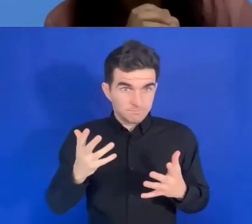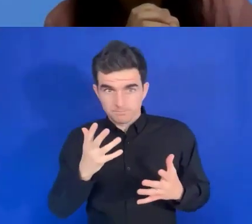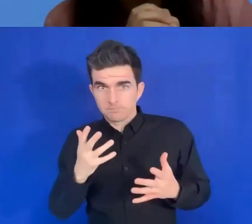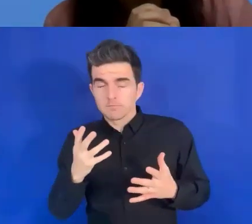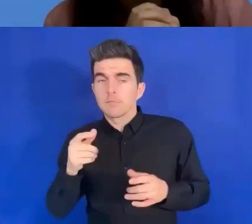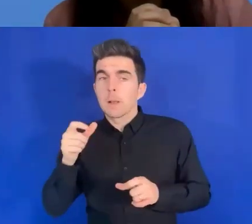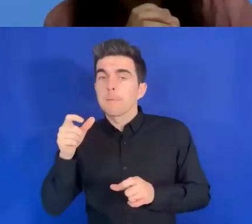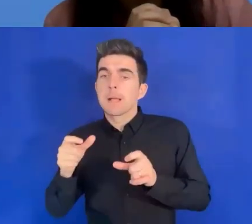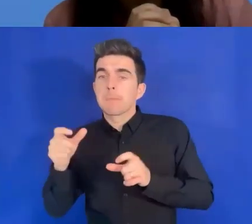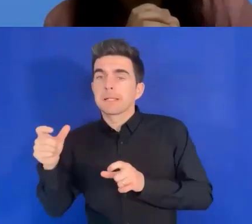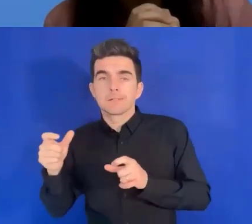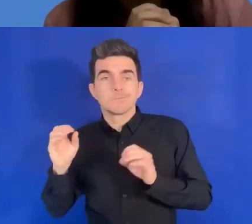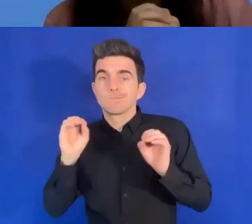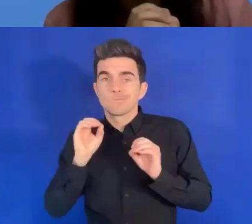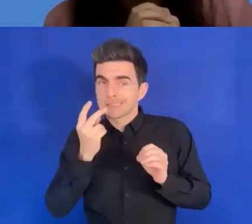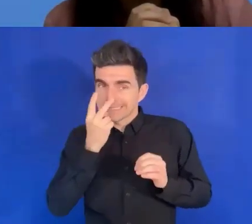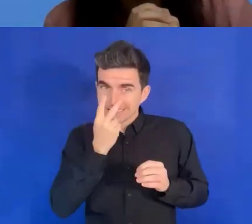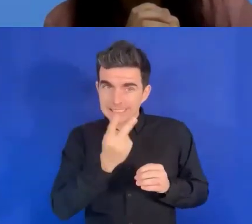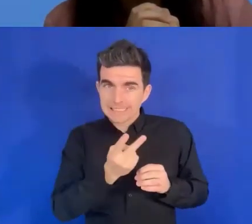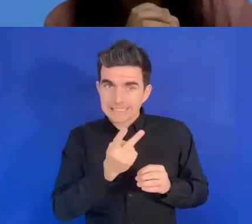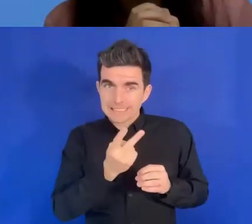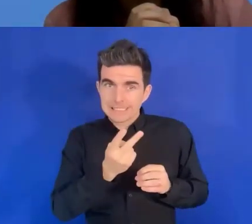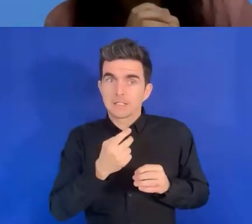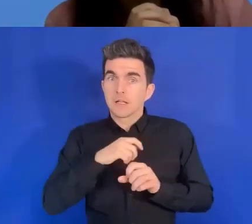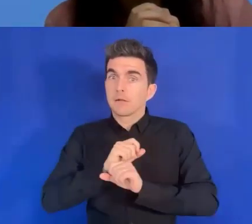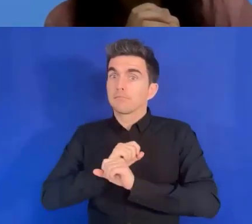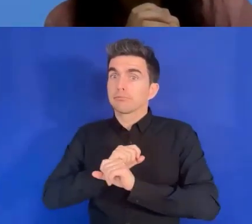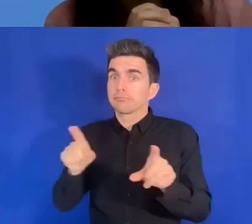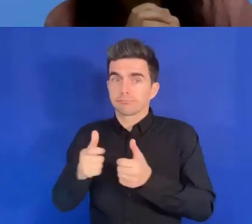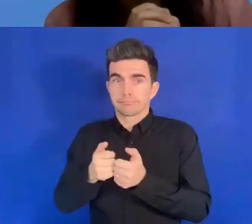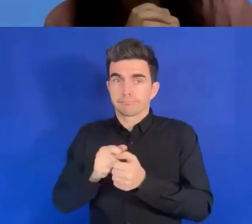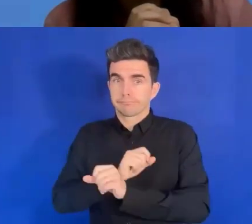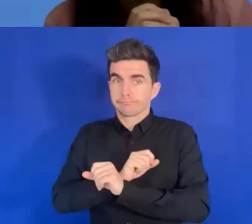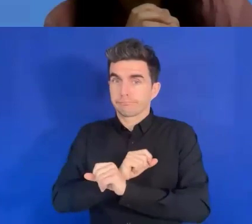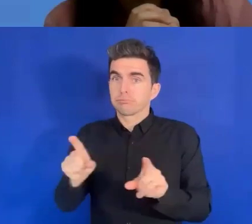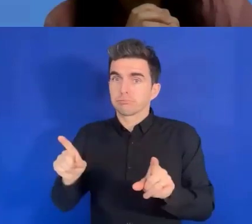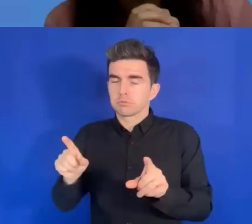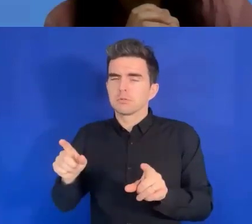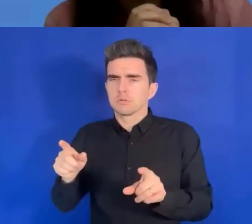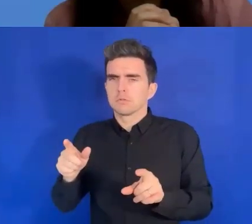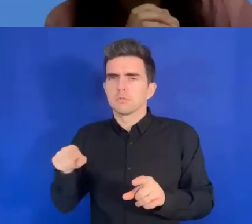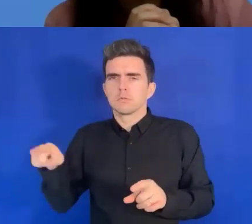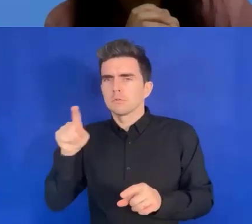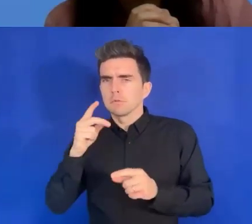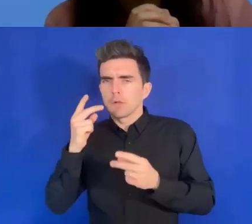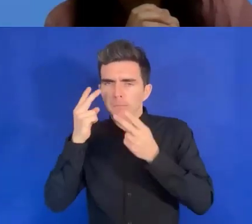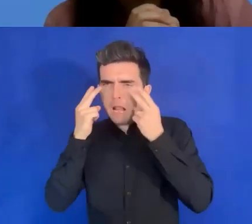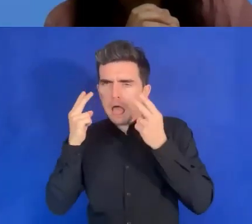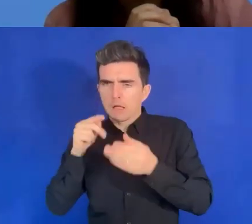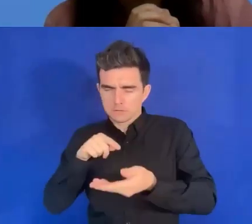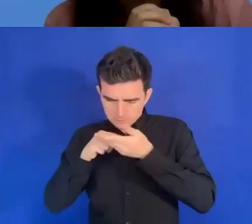document est en fichier, un texte par exemple. Alors nous devons activer